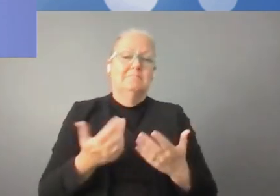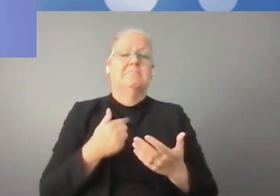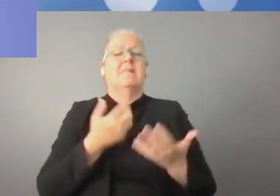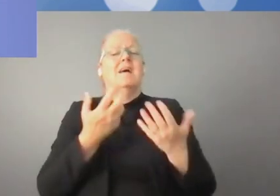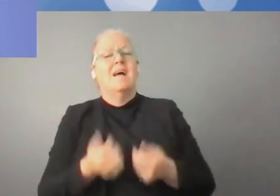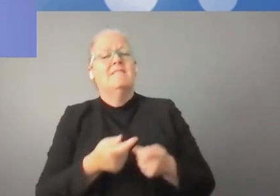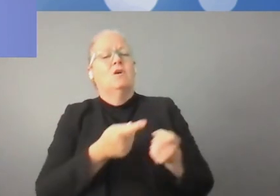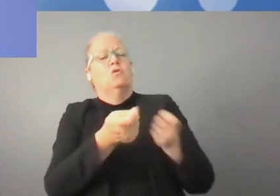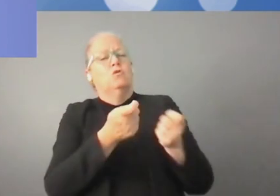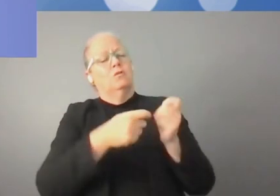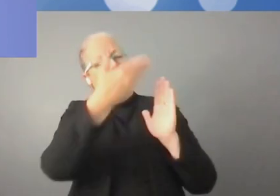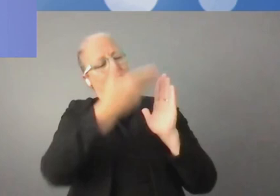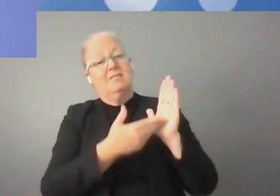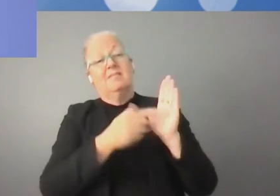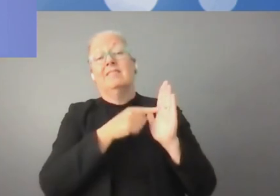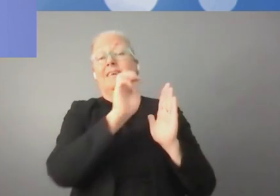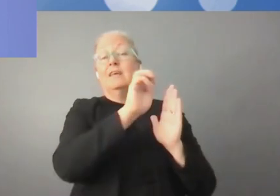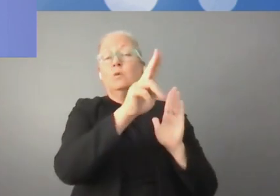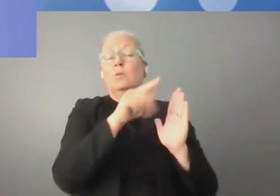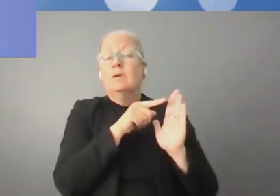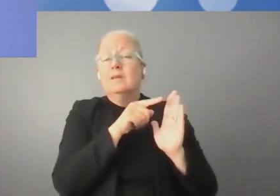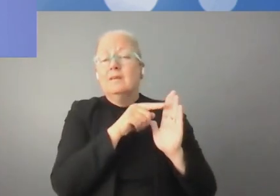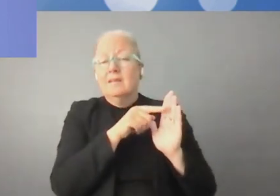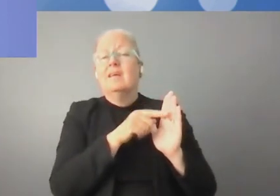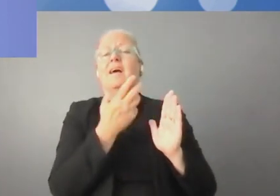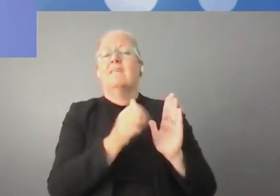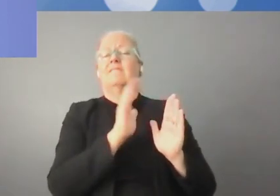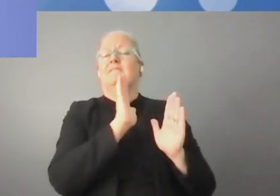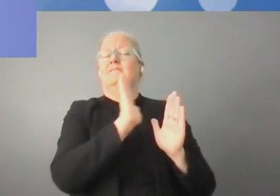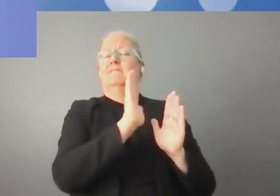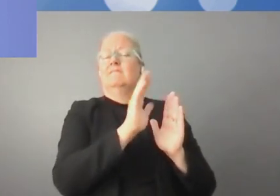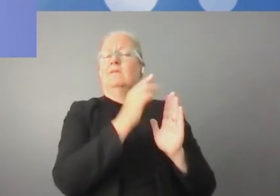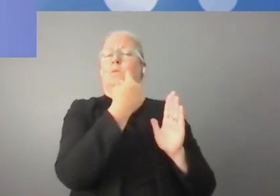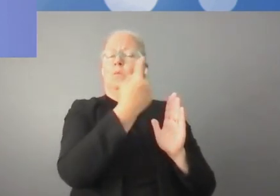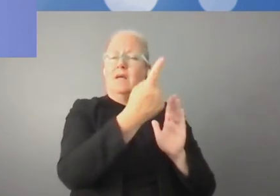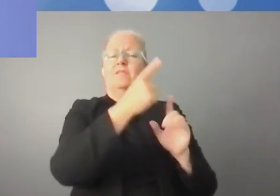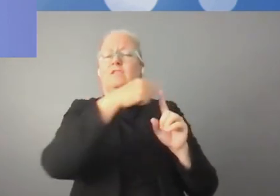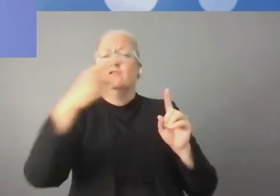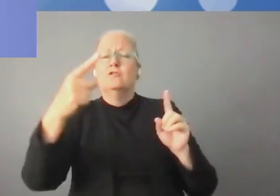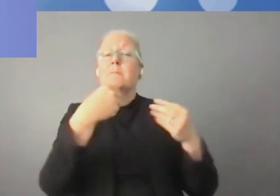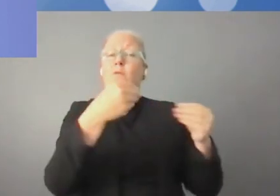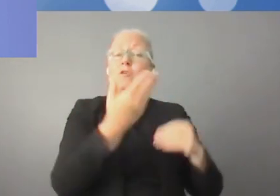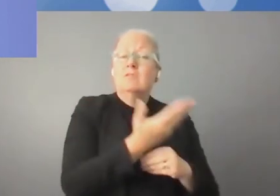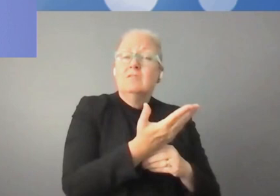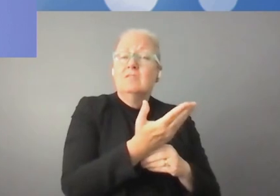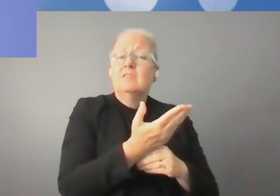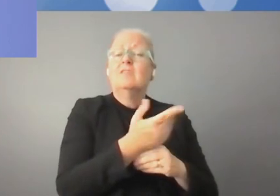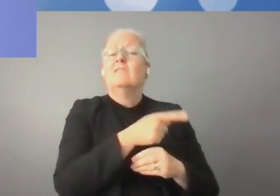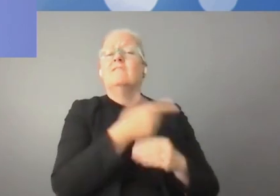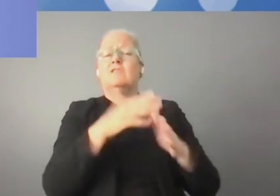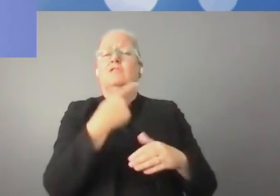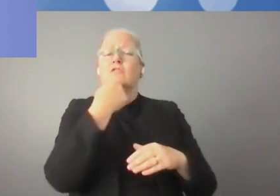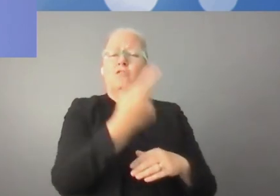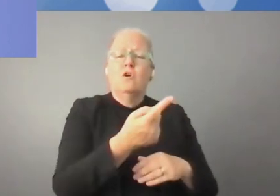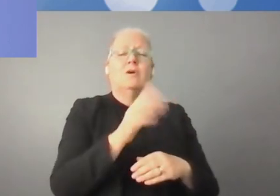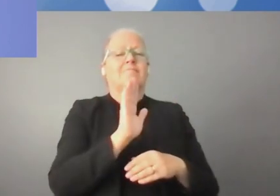Et maintenant, la réglementation, les réglementations, on en a mentionné. La Lettonie est un petit pays membre de l